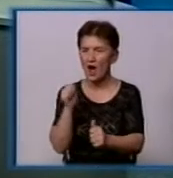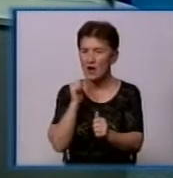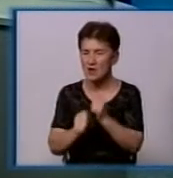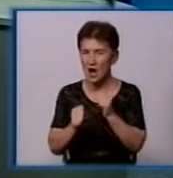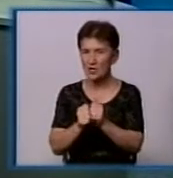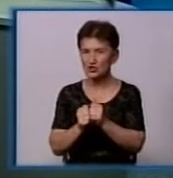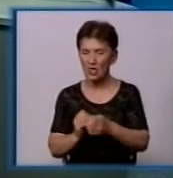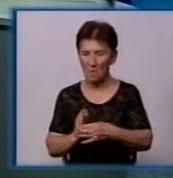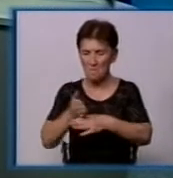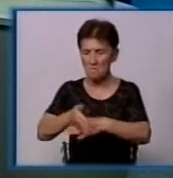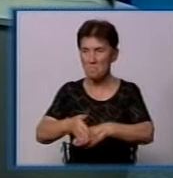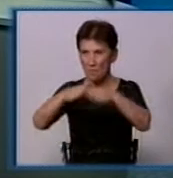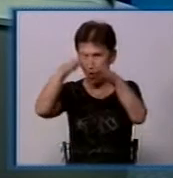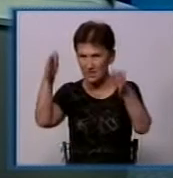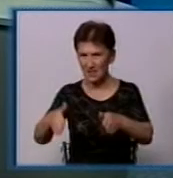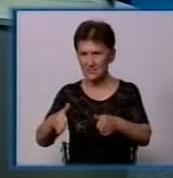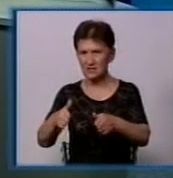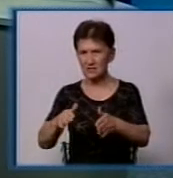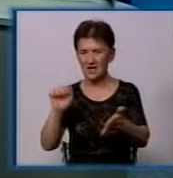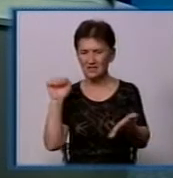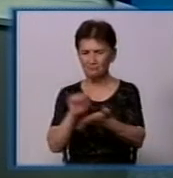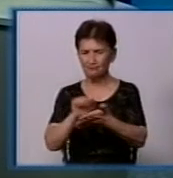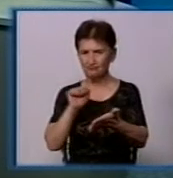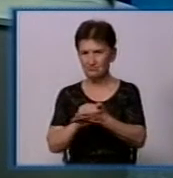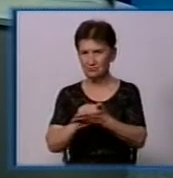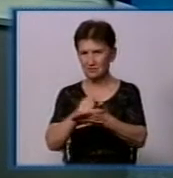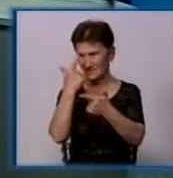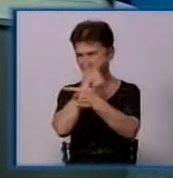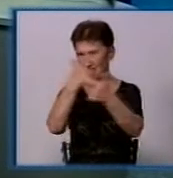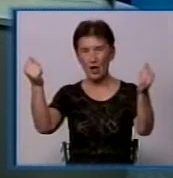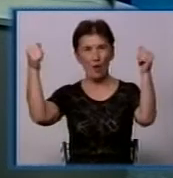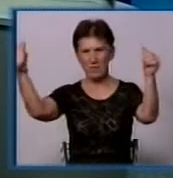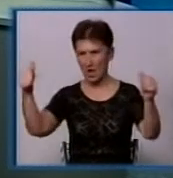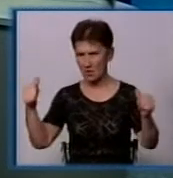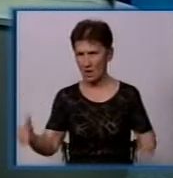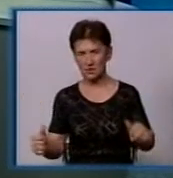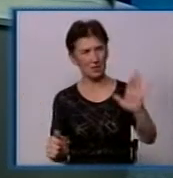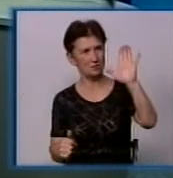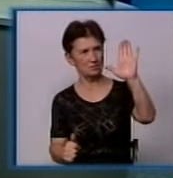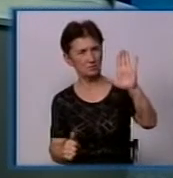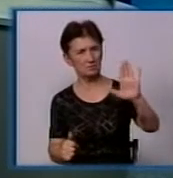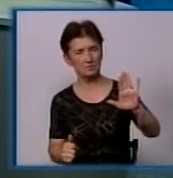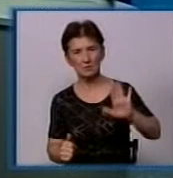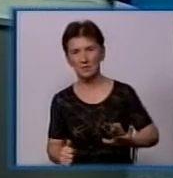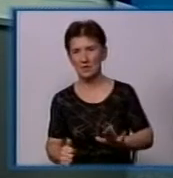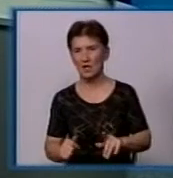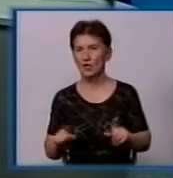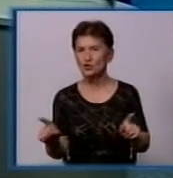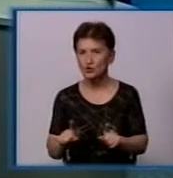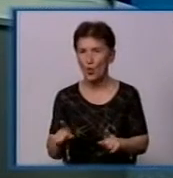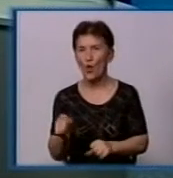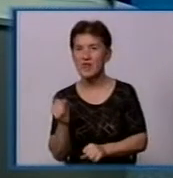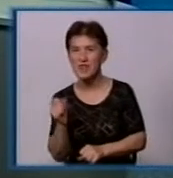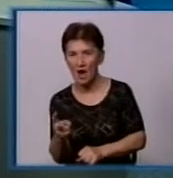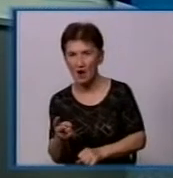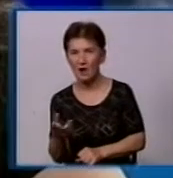кожної багатоповерхівки роздрукували великі кольорові плакати, де було зазначено, що за акція, як це тепер працюватиме,